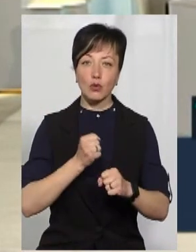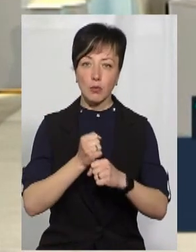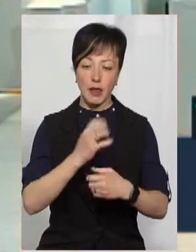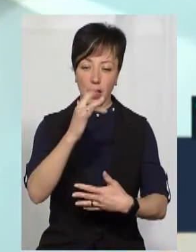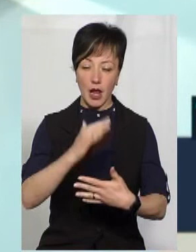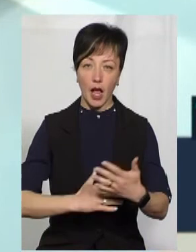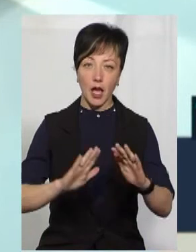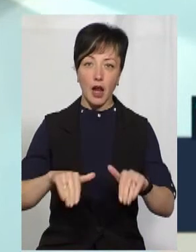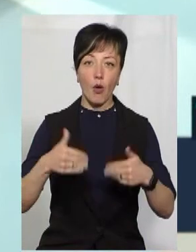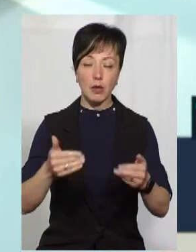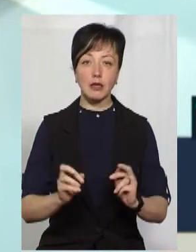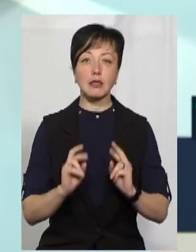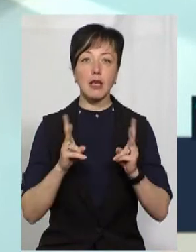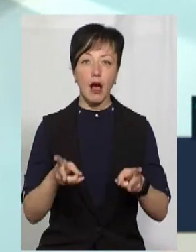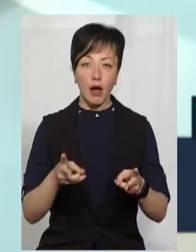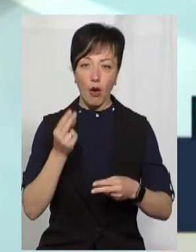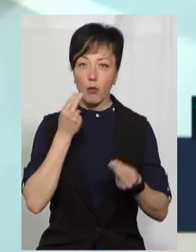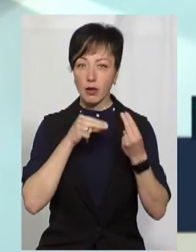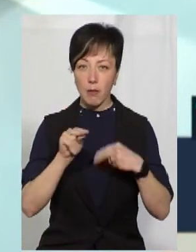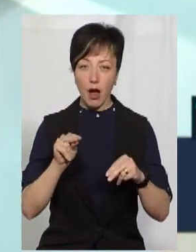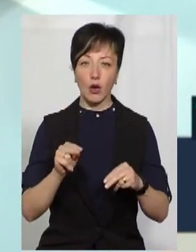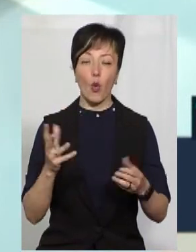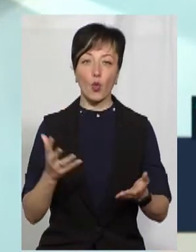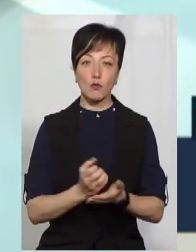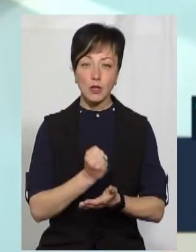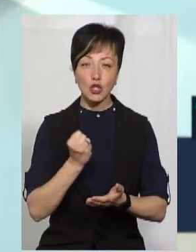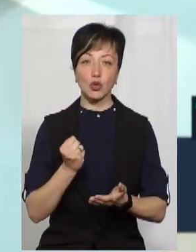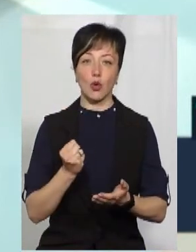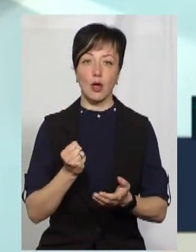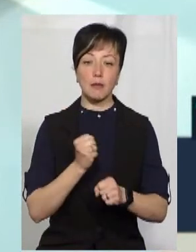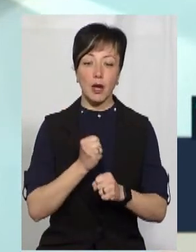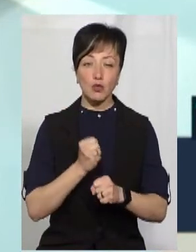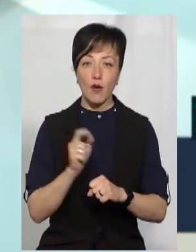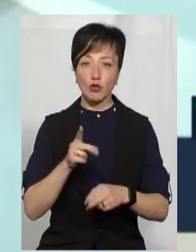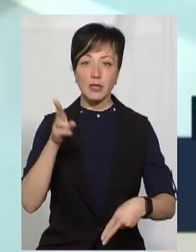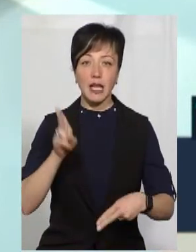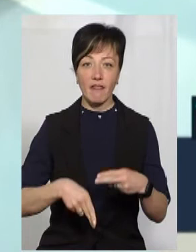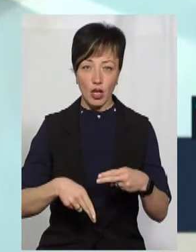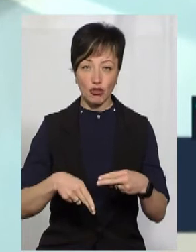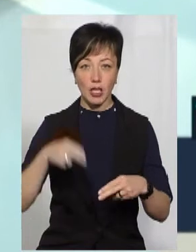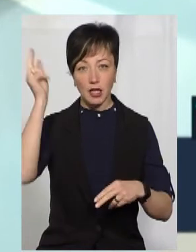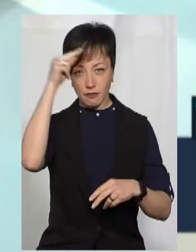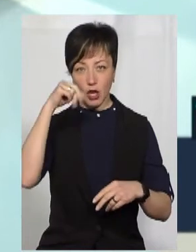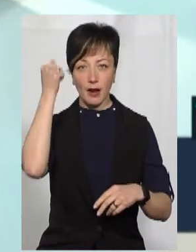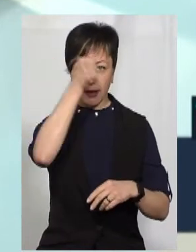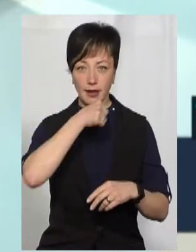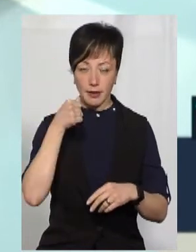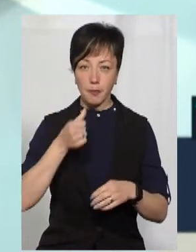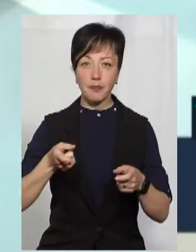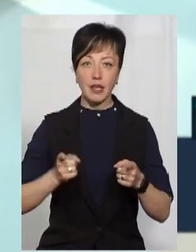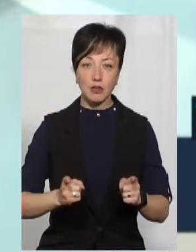ряд рекомендацій, як оптимально і успішно спрацювати, щоби завершити навчальний рік.